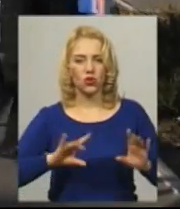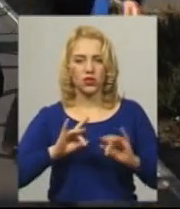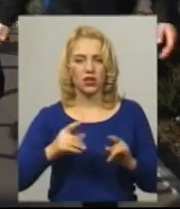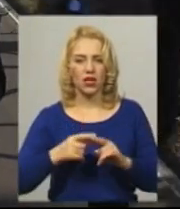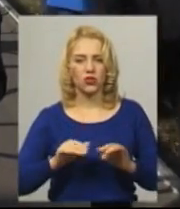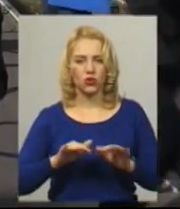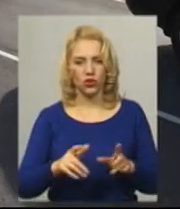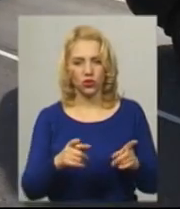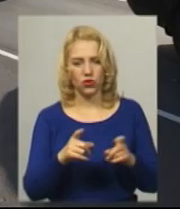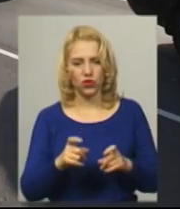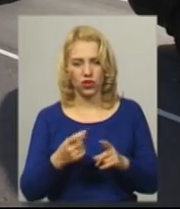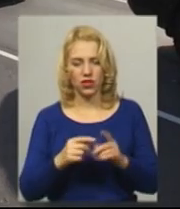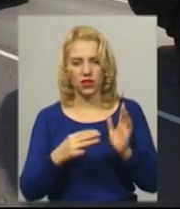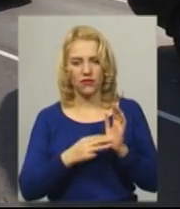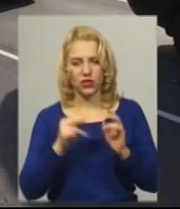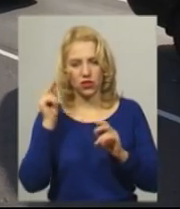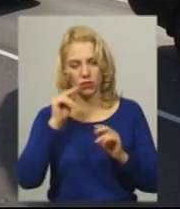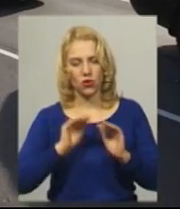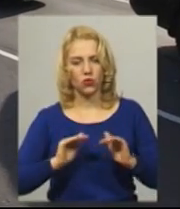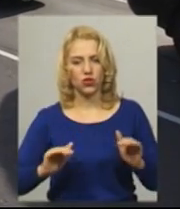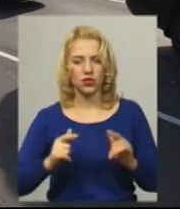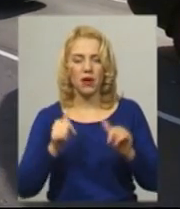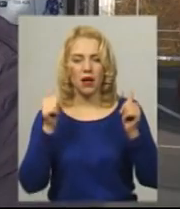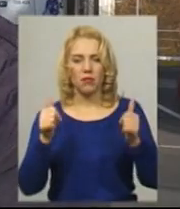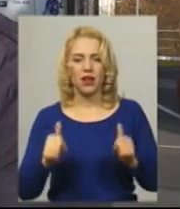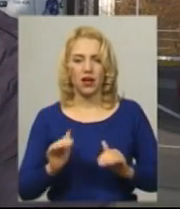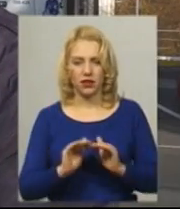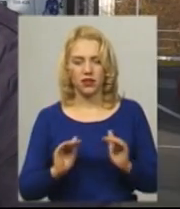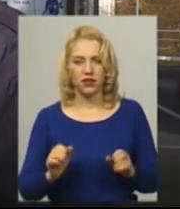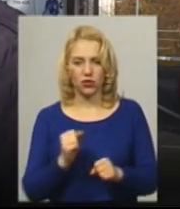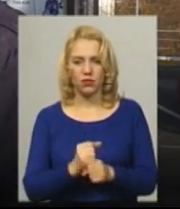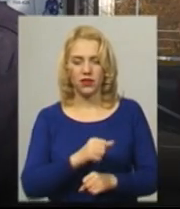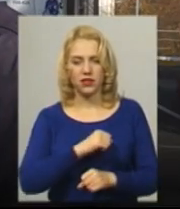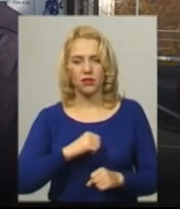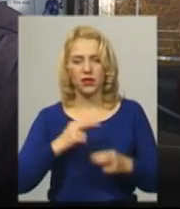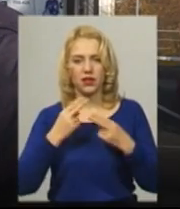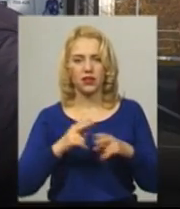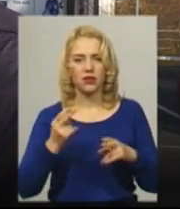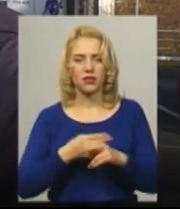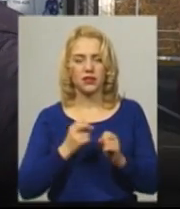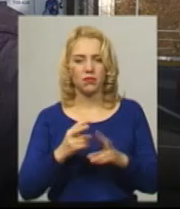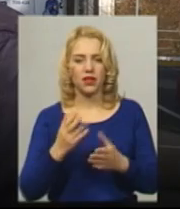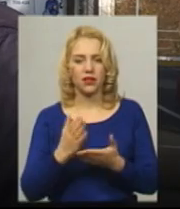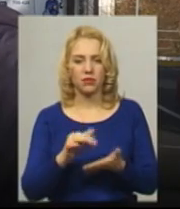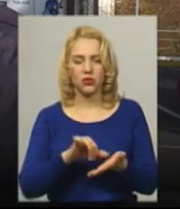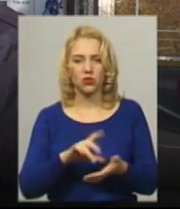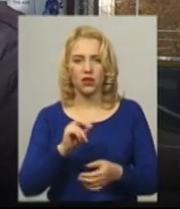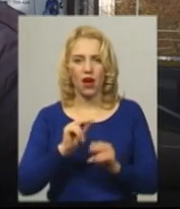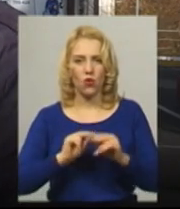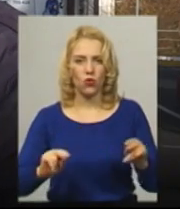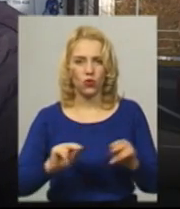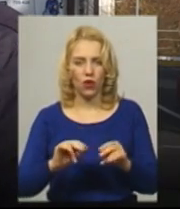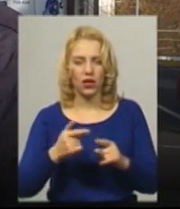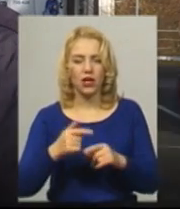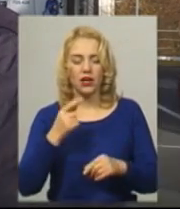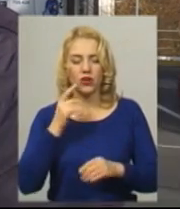акції долучилось 8 учнів. Плакати, з якими прийшли, діти робили самі. Техніка безпеки завжди присутня на уроках і ми розповідаємо їм, що дорогу треба